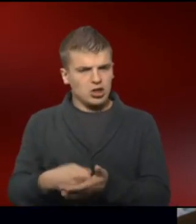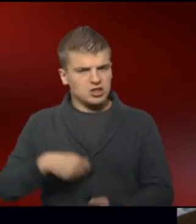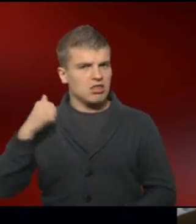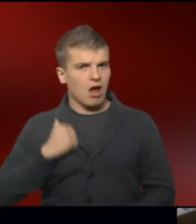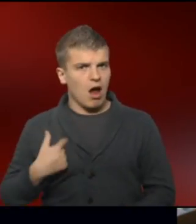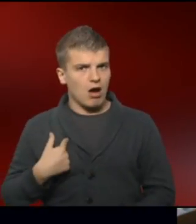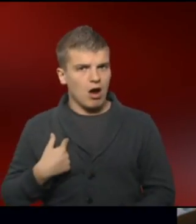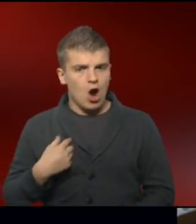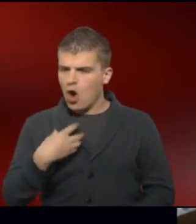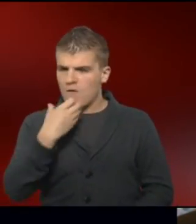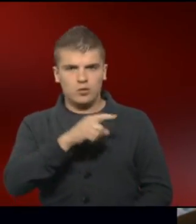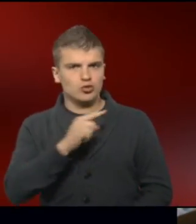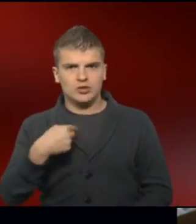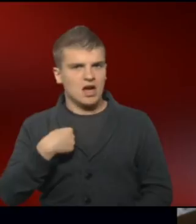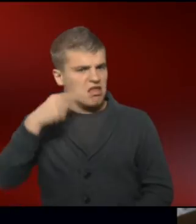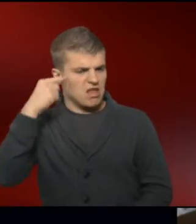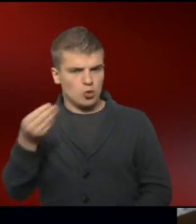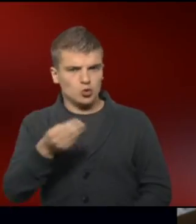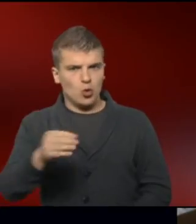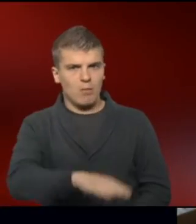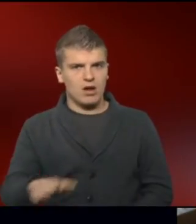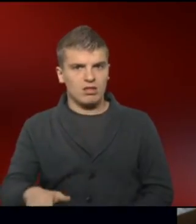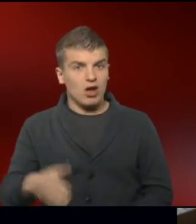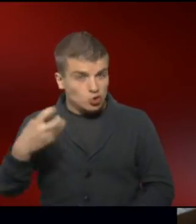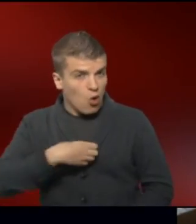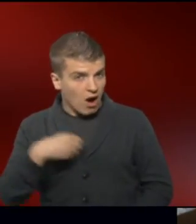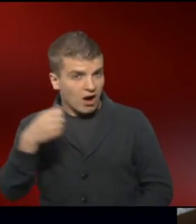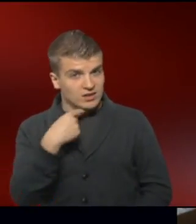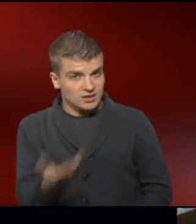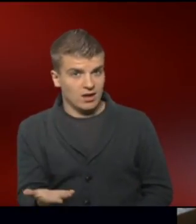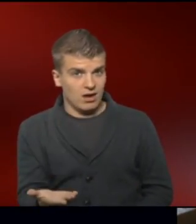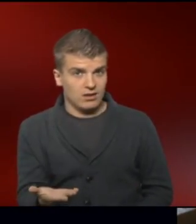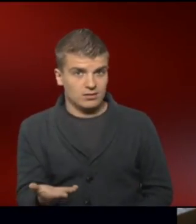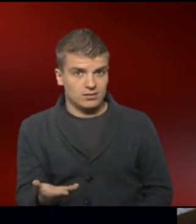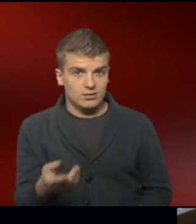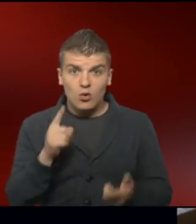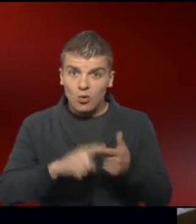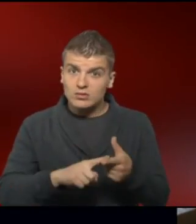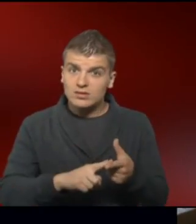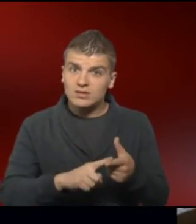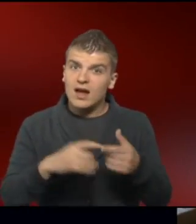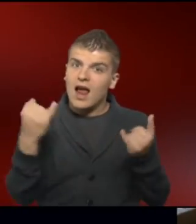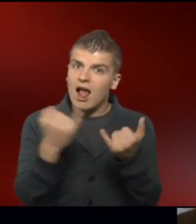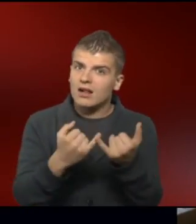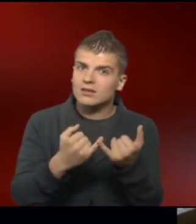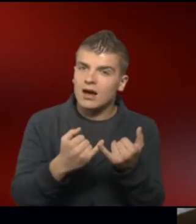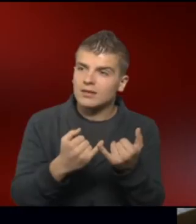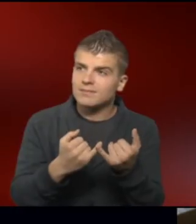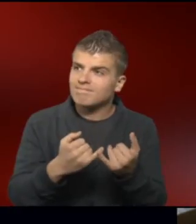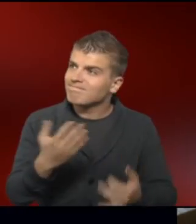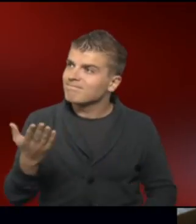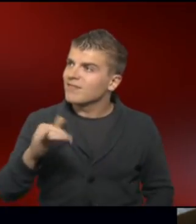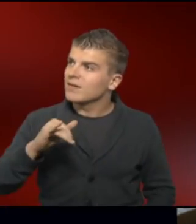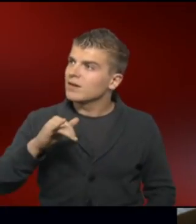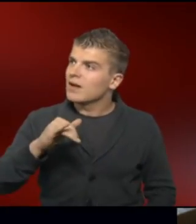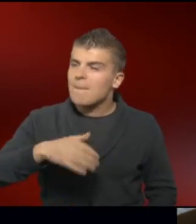wünschen nicht, dass Kinder mit Down-Syndrom geboren werden. Und das würde die Eltern noch mehr, als es heute schon der Fall